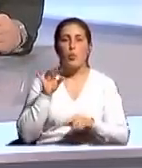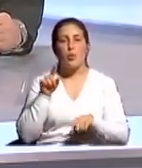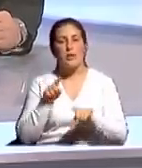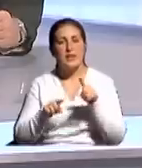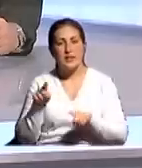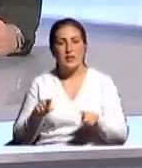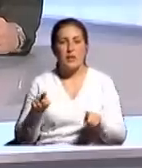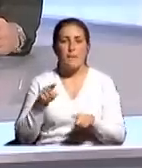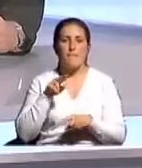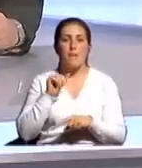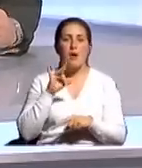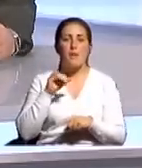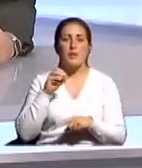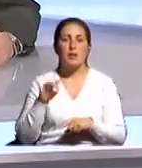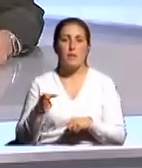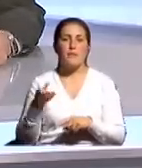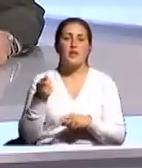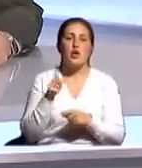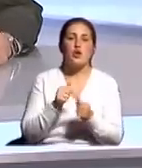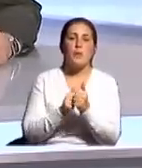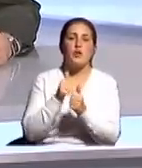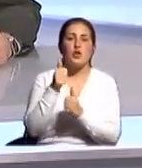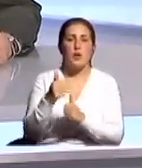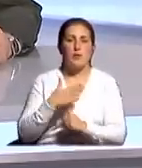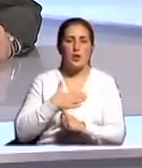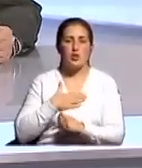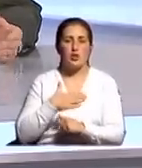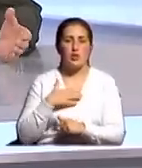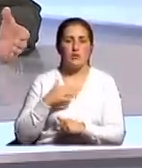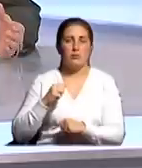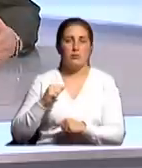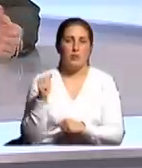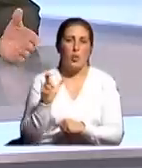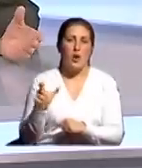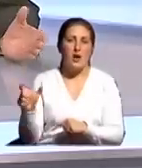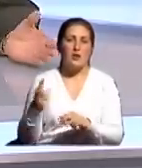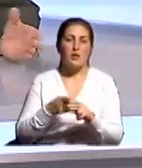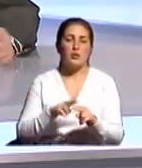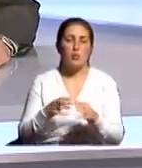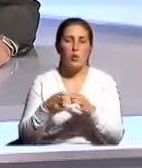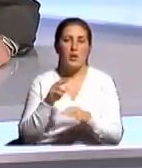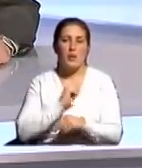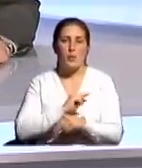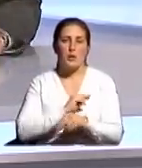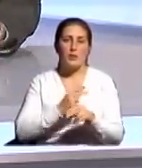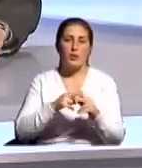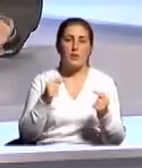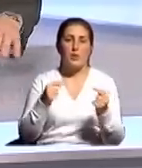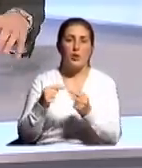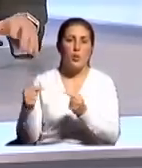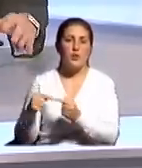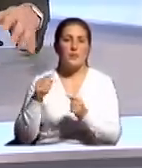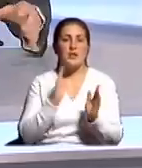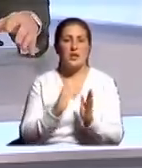параметрам даже сейчас опережаем наших коллег, которые уже работают по этим определенным стандартам, а мы